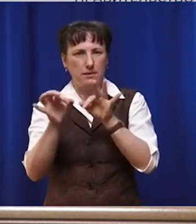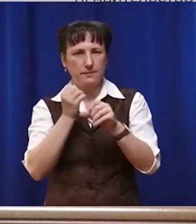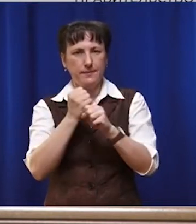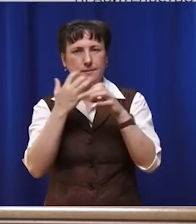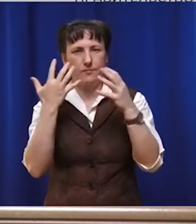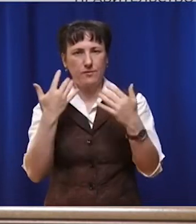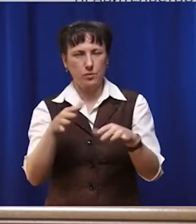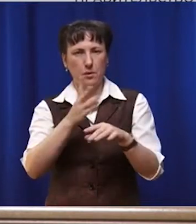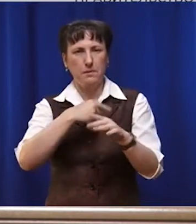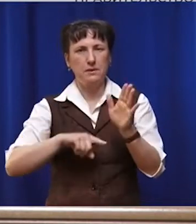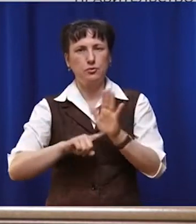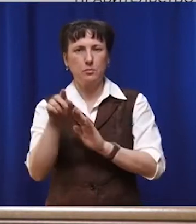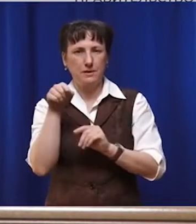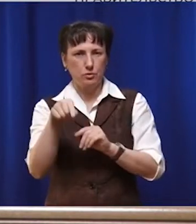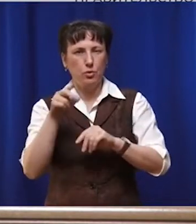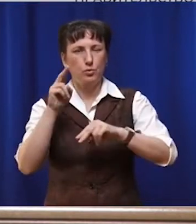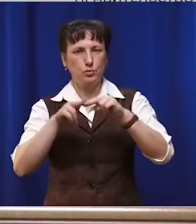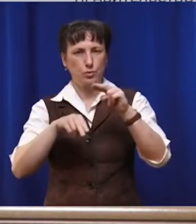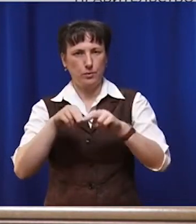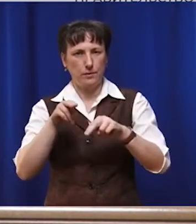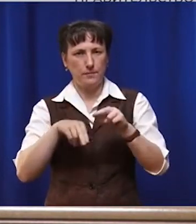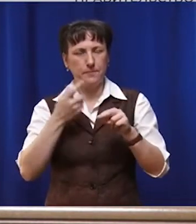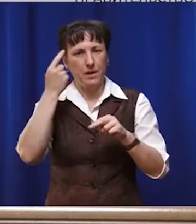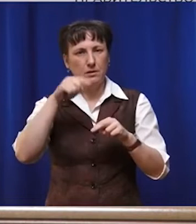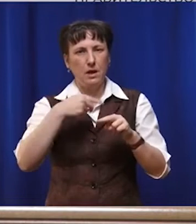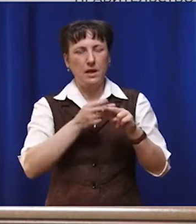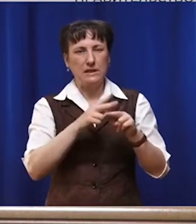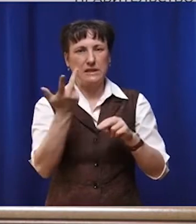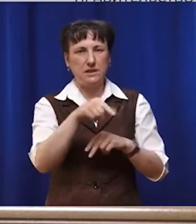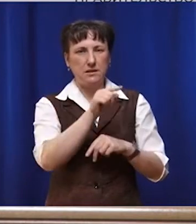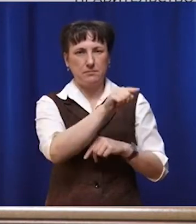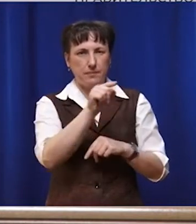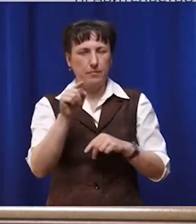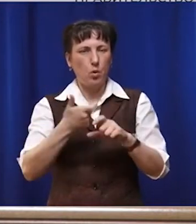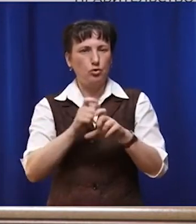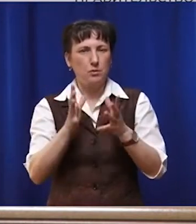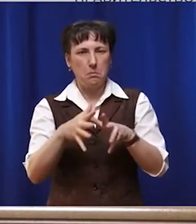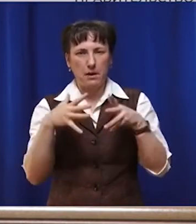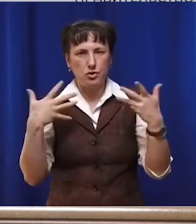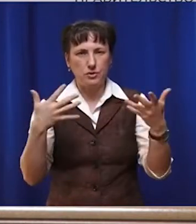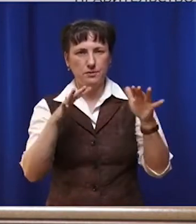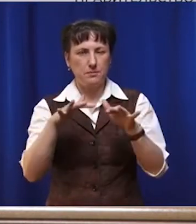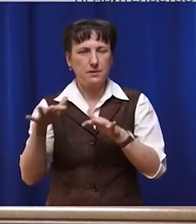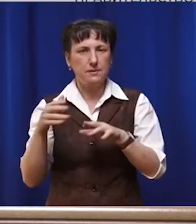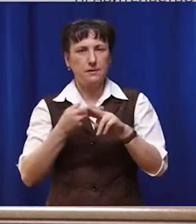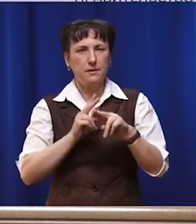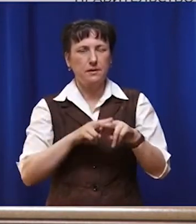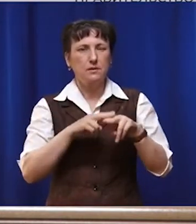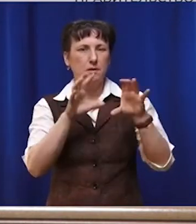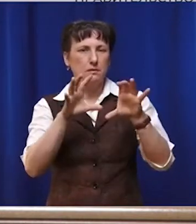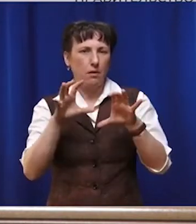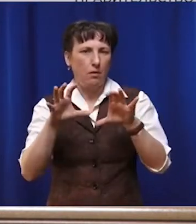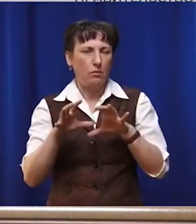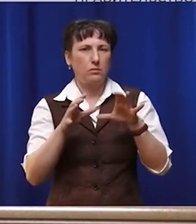ее строить учитывая что все три школы достаточно большие и нормативный строк их